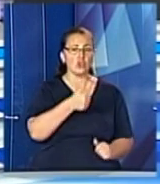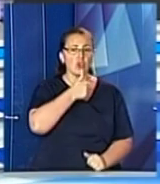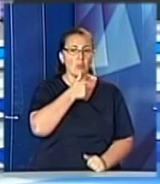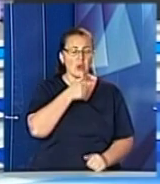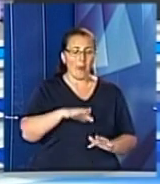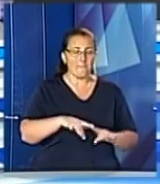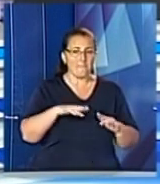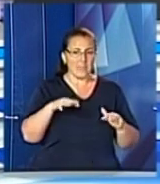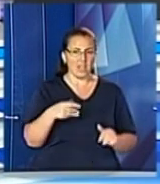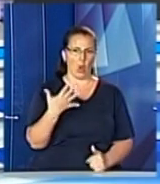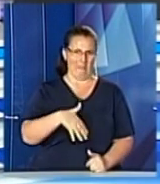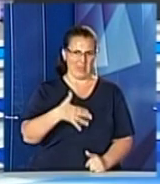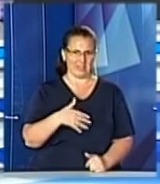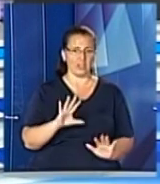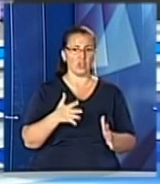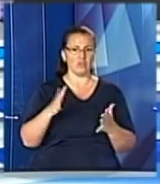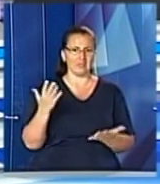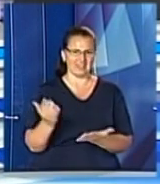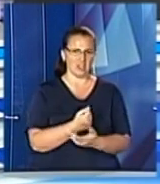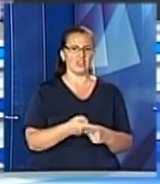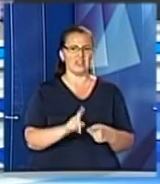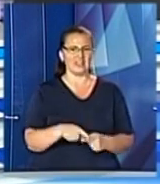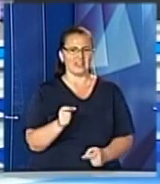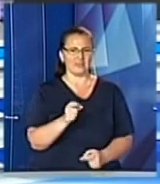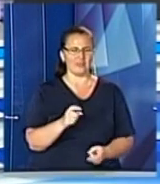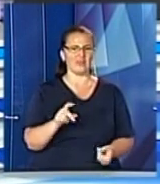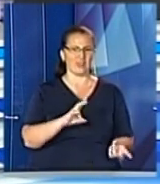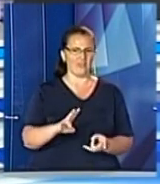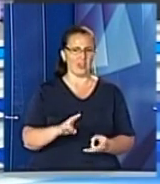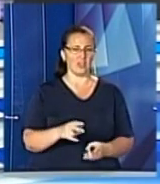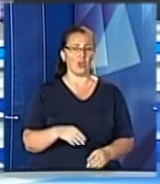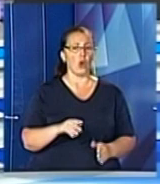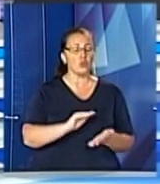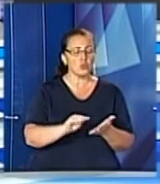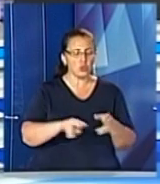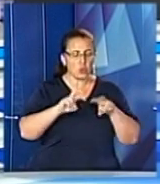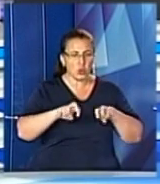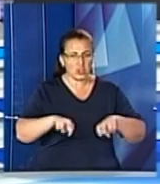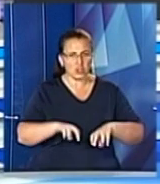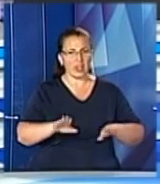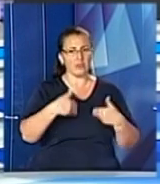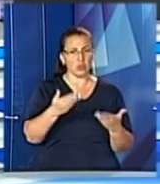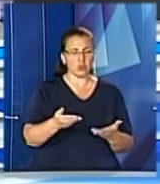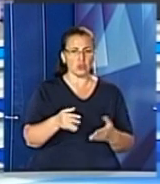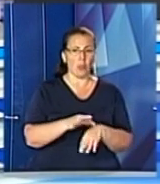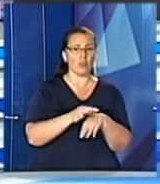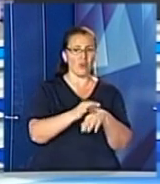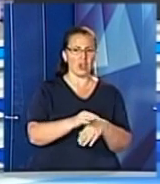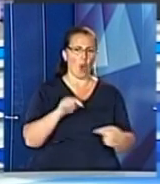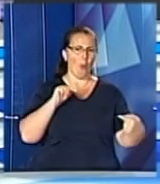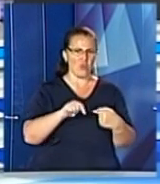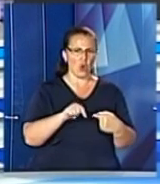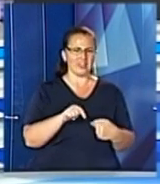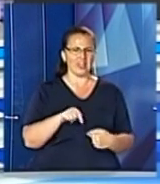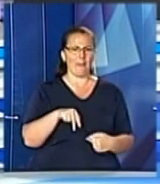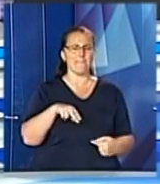випадках знайшли цих паразитів. Результати досліджень та пропозиції щодо проведення протипаразитних